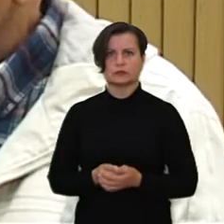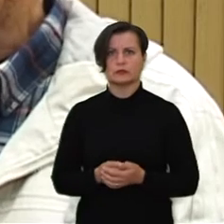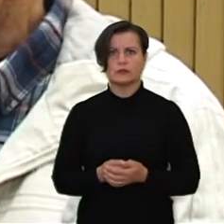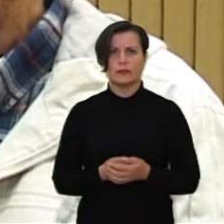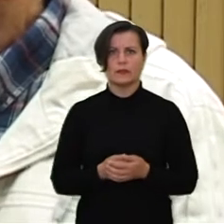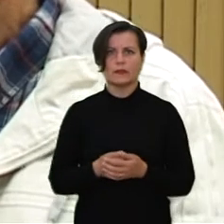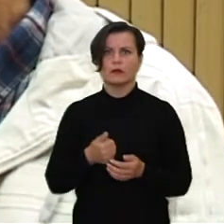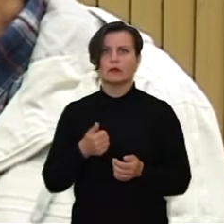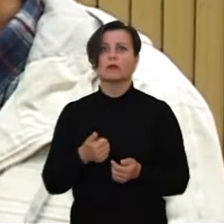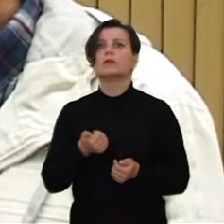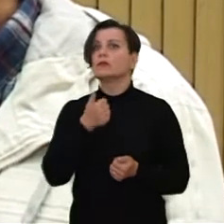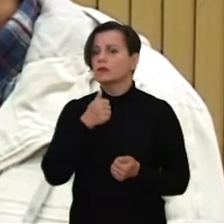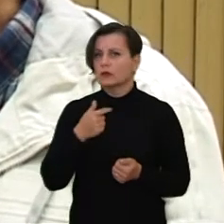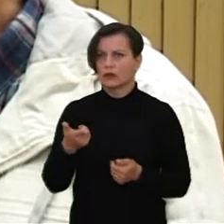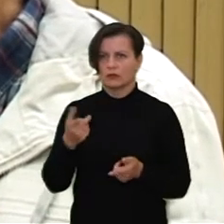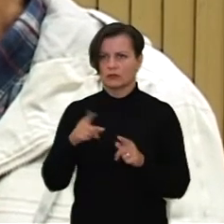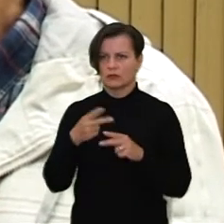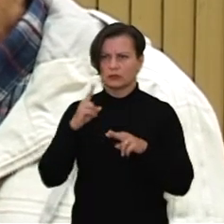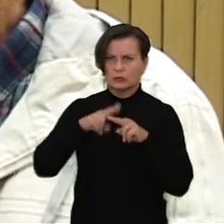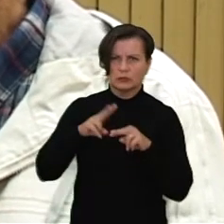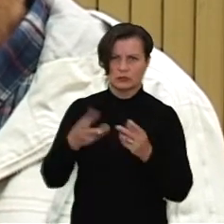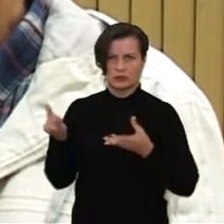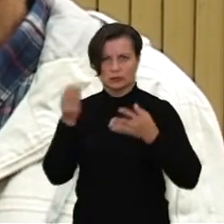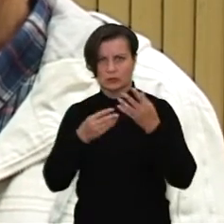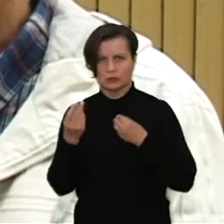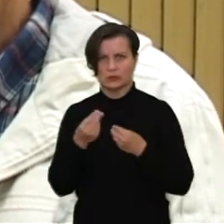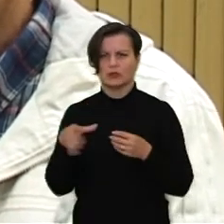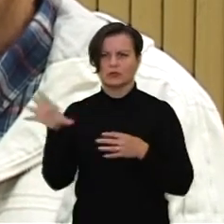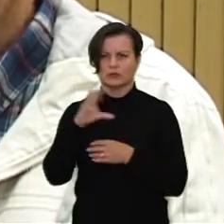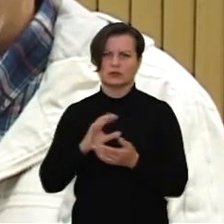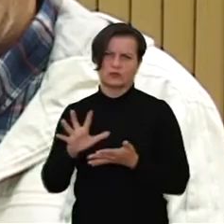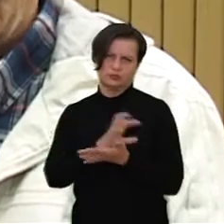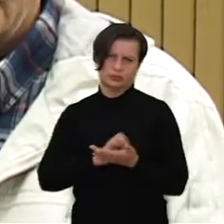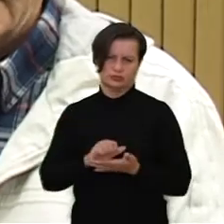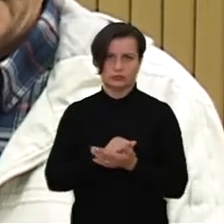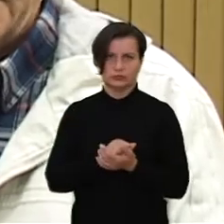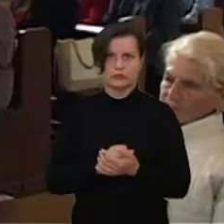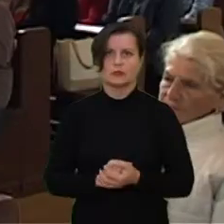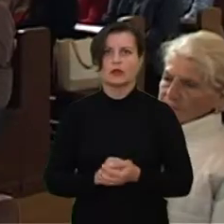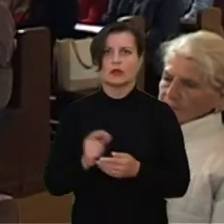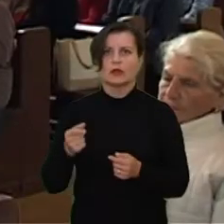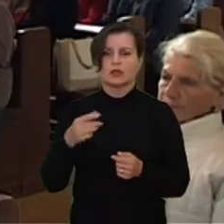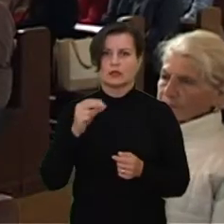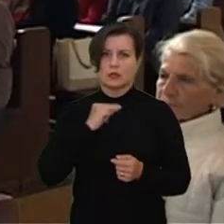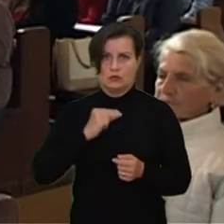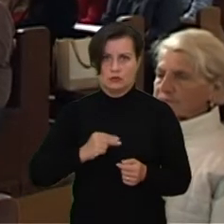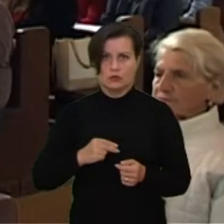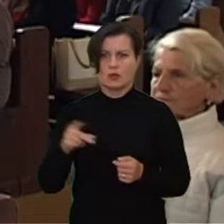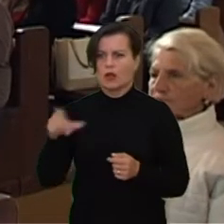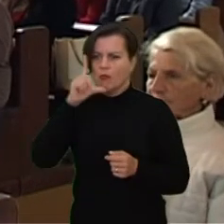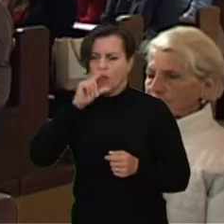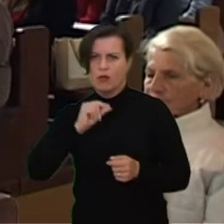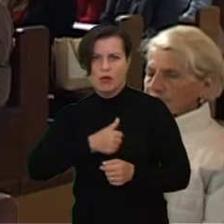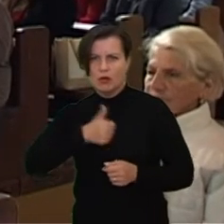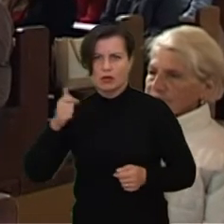pirmini. O kada sukčiaujama, tada viskas eina, niekais. Geriausiai tėvas Stanislovo